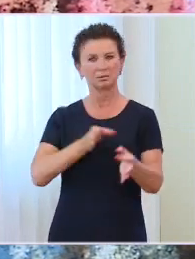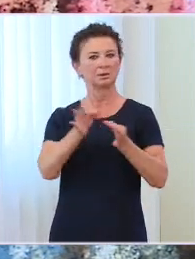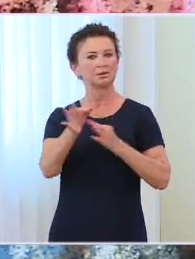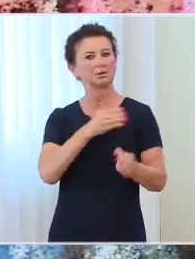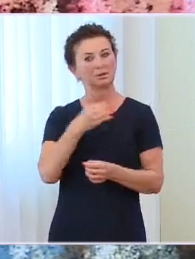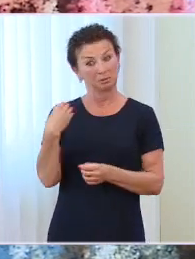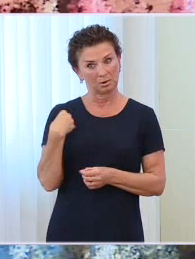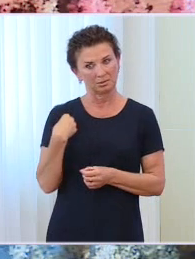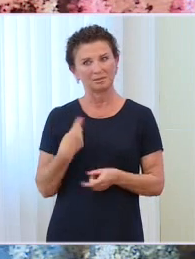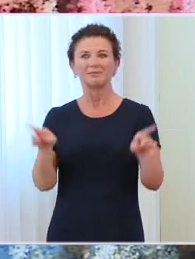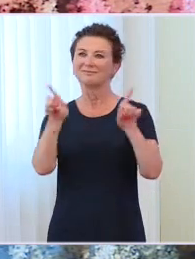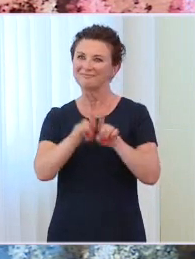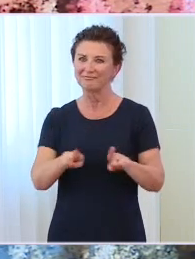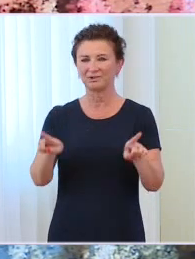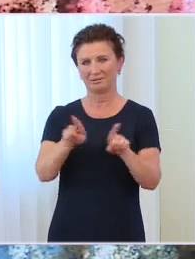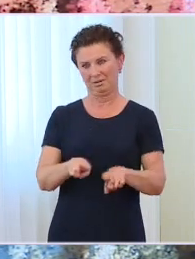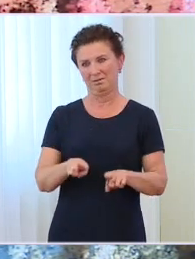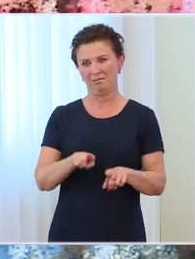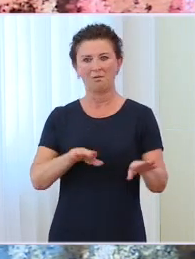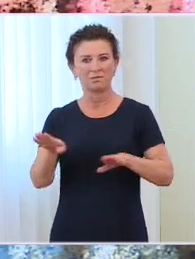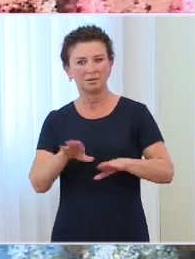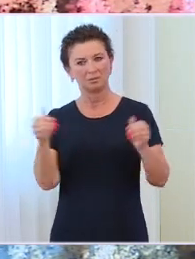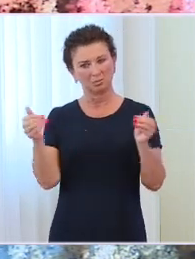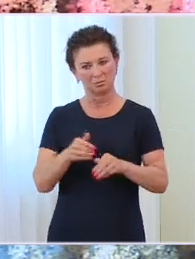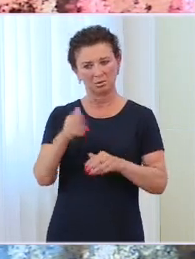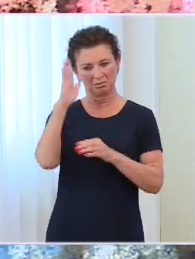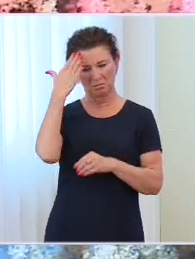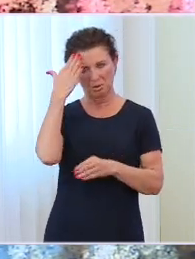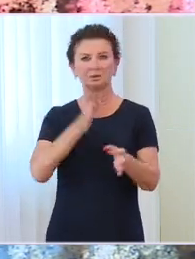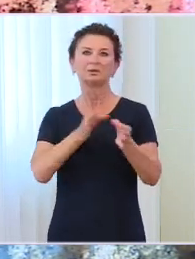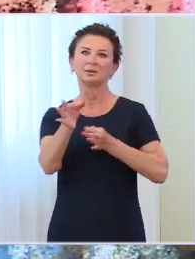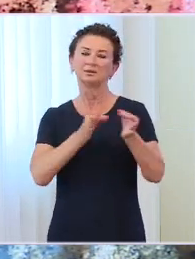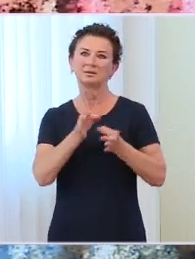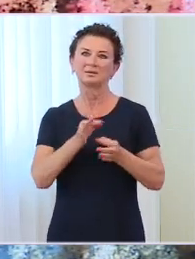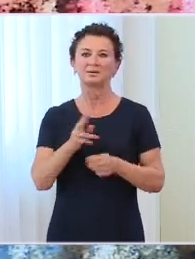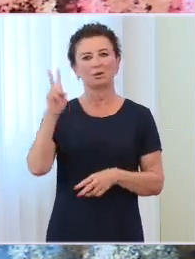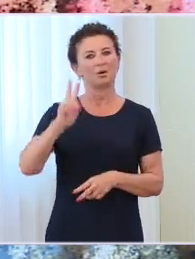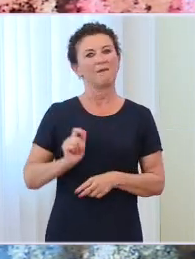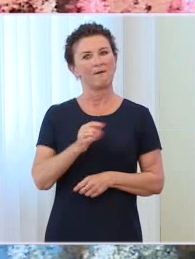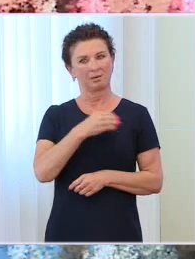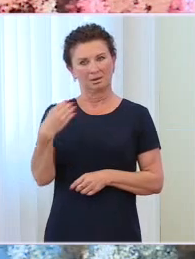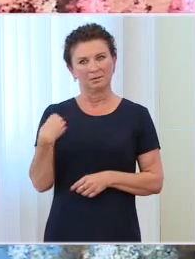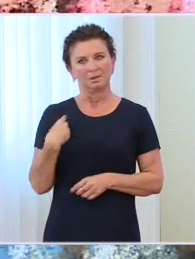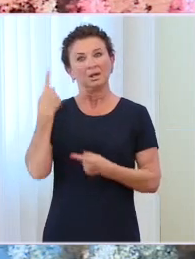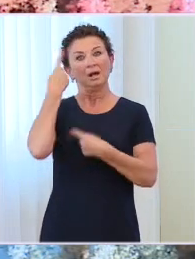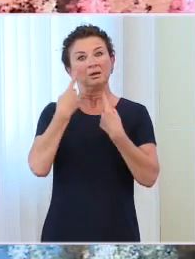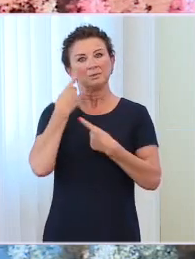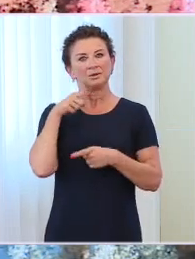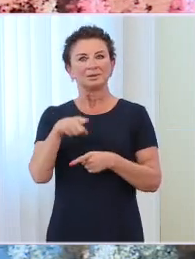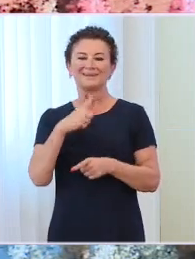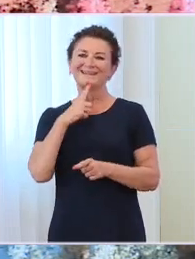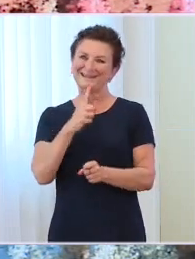poznać historię Wojska Polskiego. Myślę, że też jest w tej decyzji wielki symbol